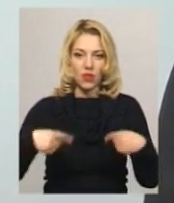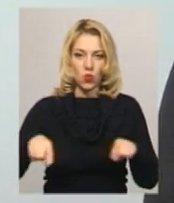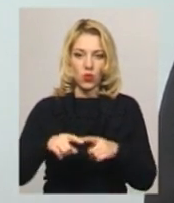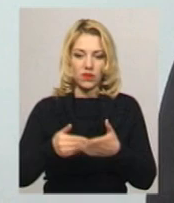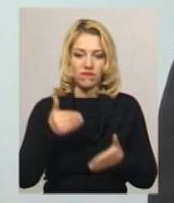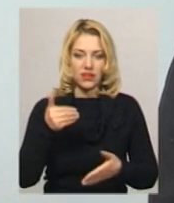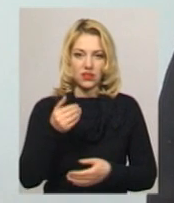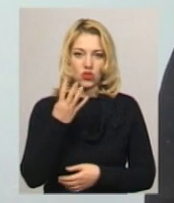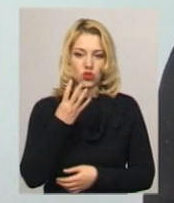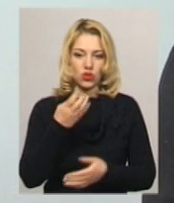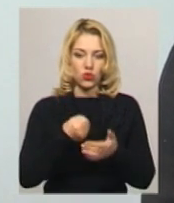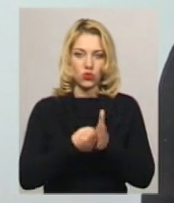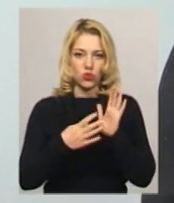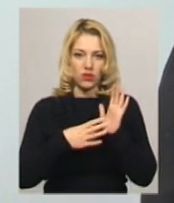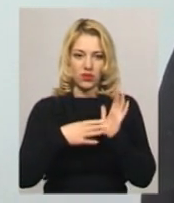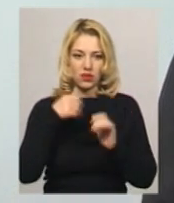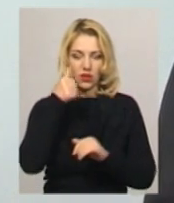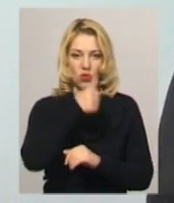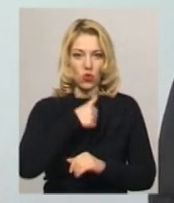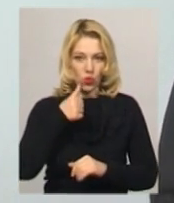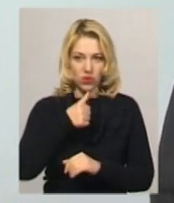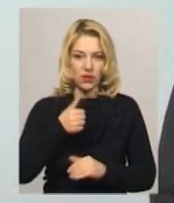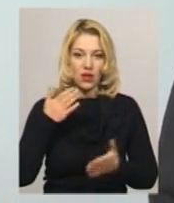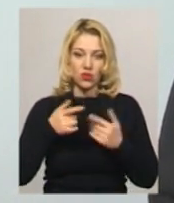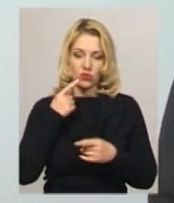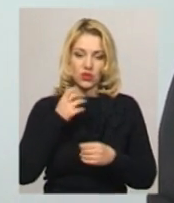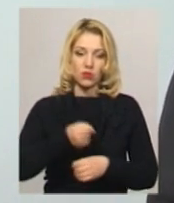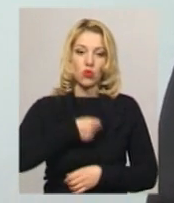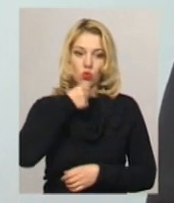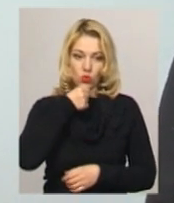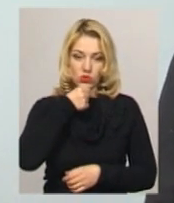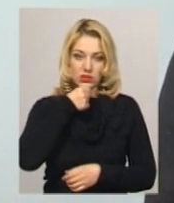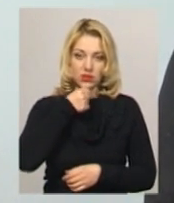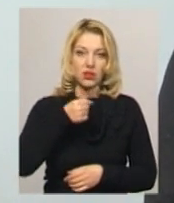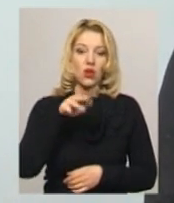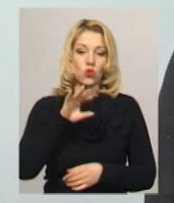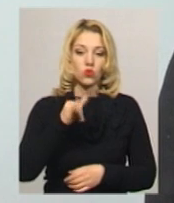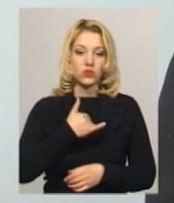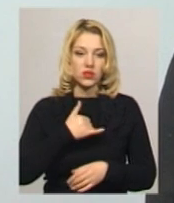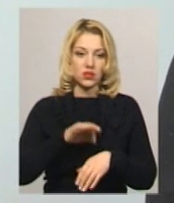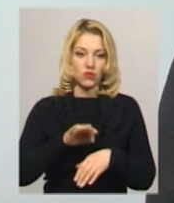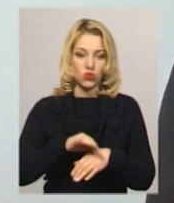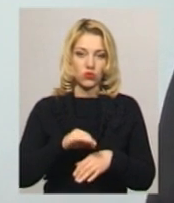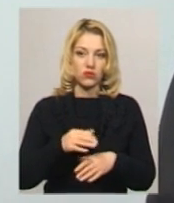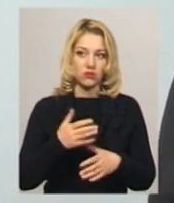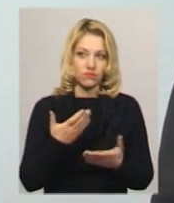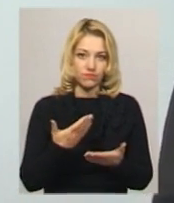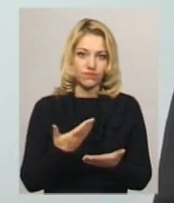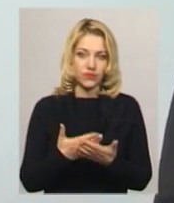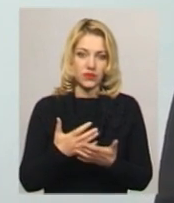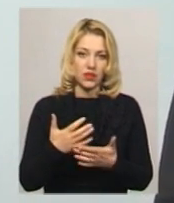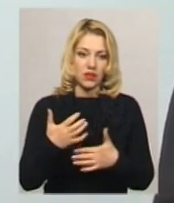від 4 до 9 років. Якщо говорити про дорослих, то у нас хворіють в основному